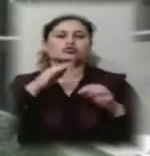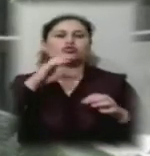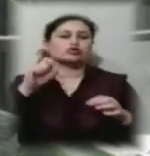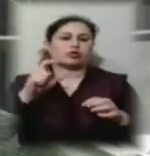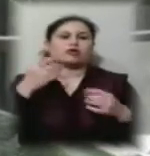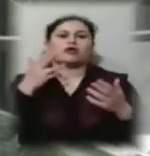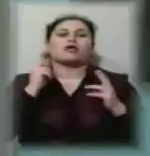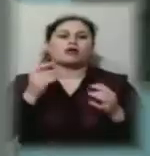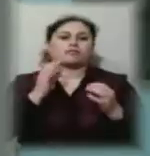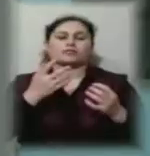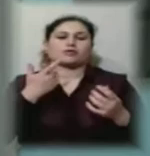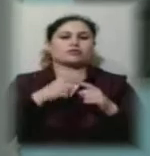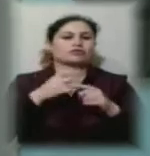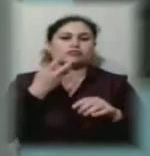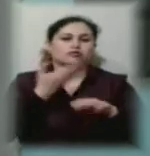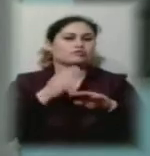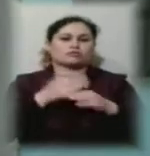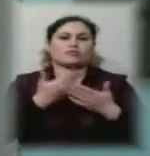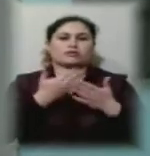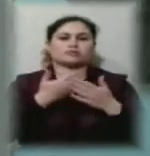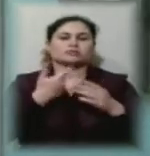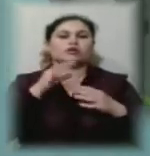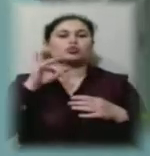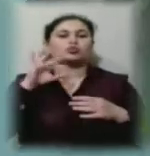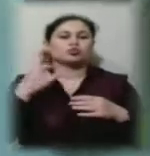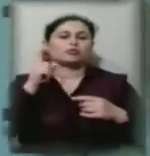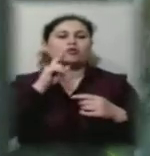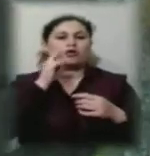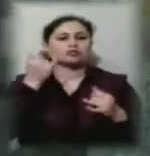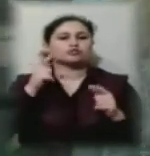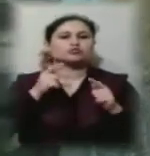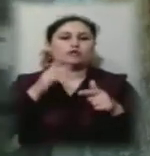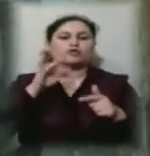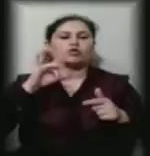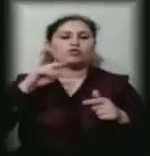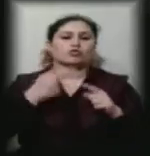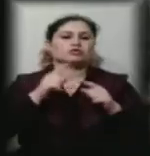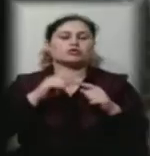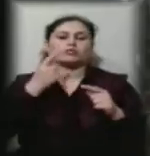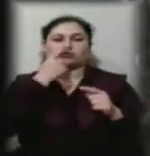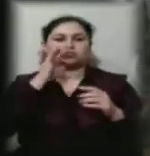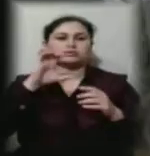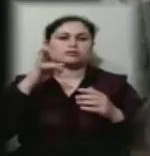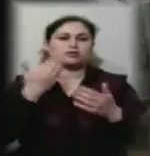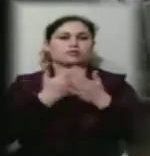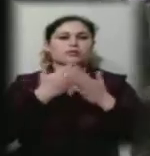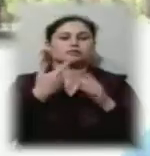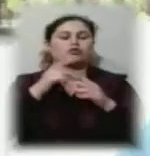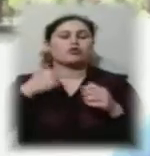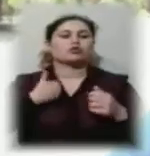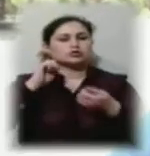легко виявилось». Юрій ще вживається в роль. Говорить, що сценарій побачив нещодавно та намагається запам'ятати слова.